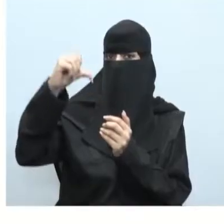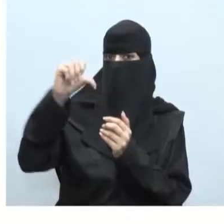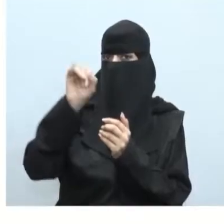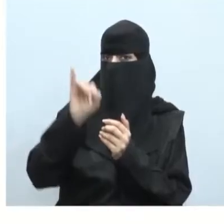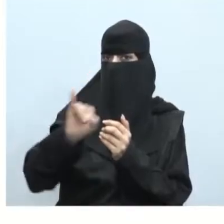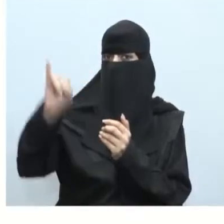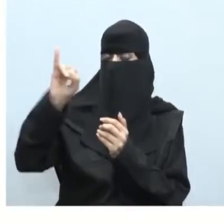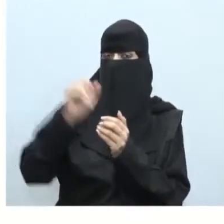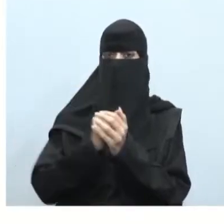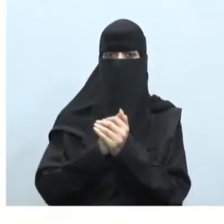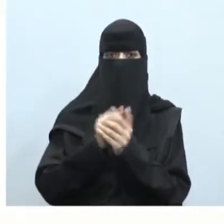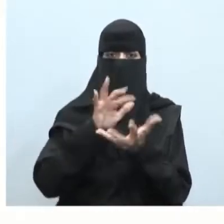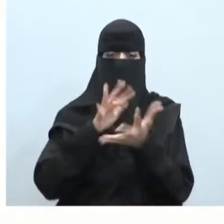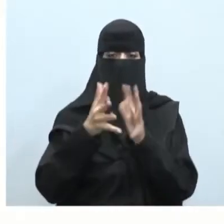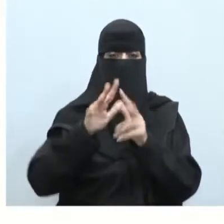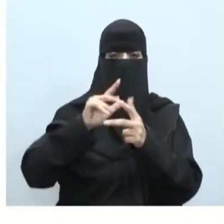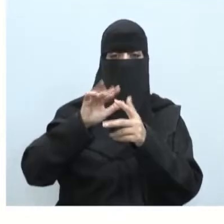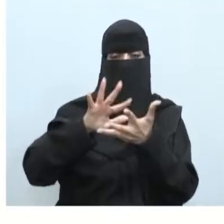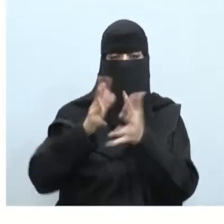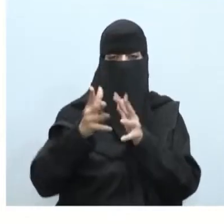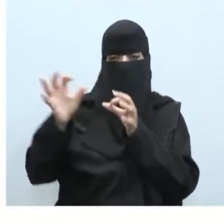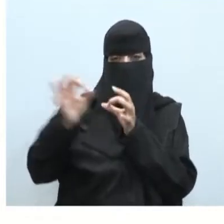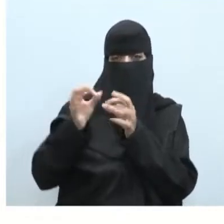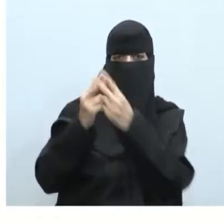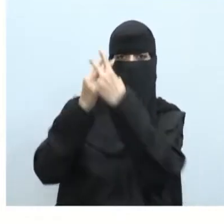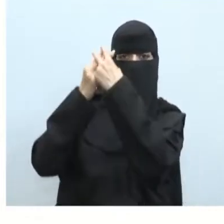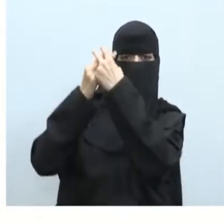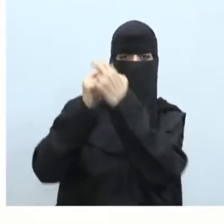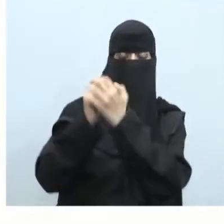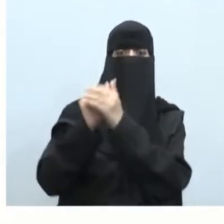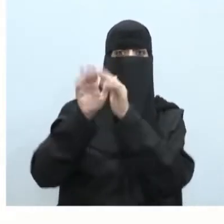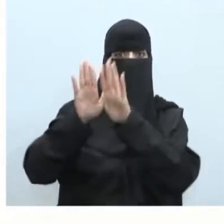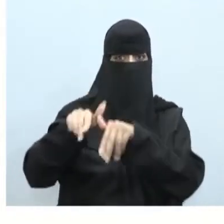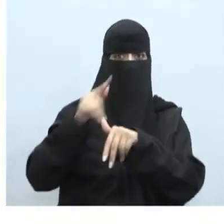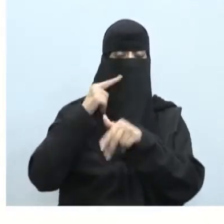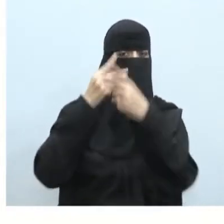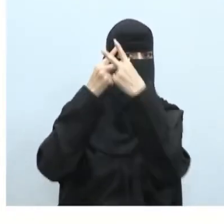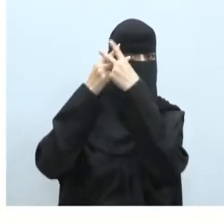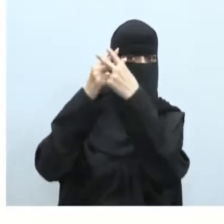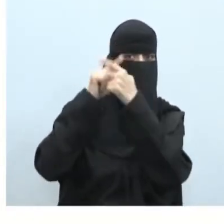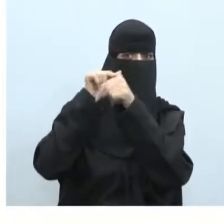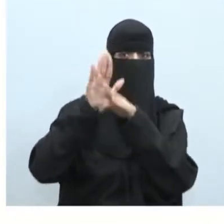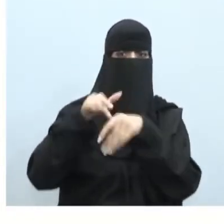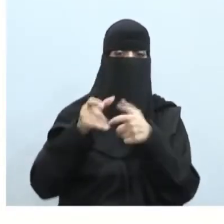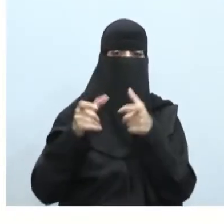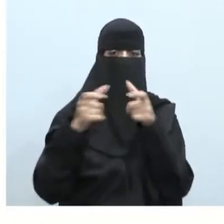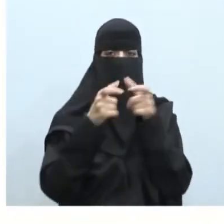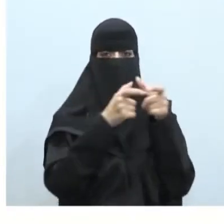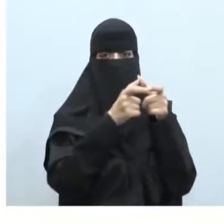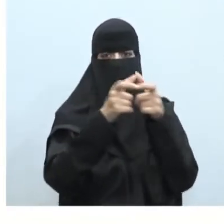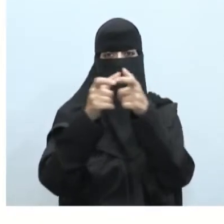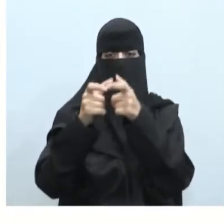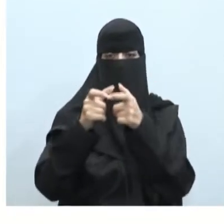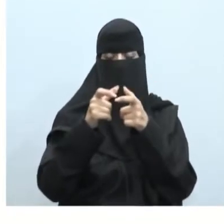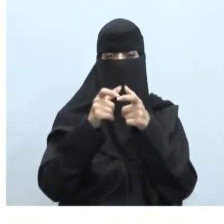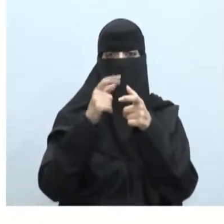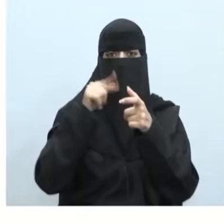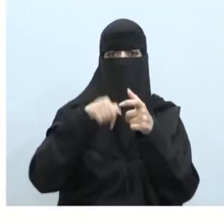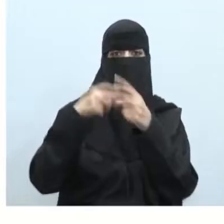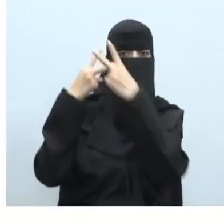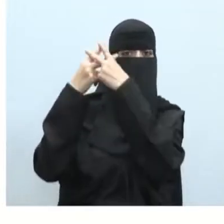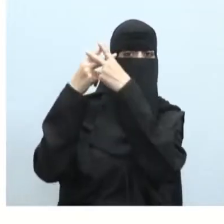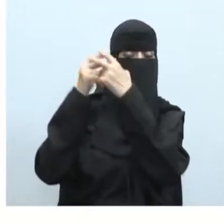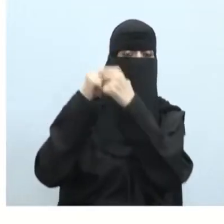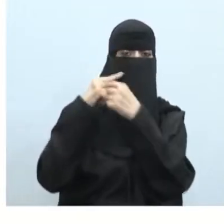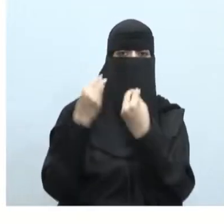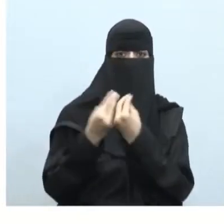أجرام شبه نجمية وأيضا النجوم والتجمعات أو تجمعات النجوم